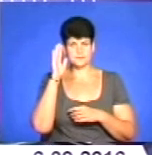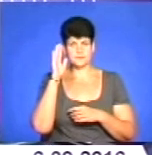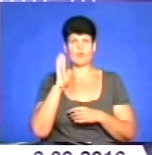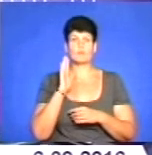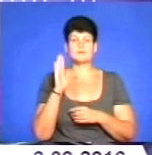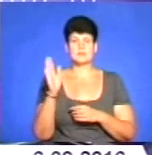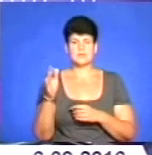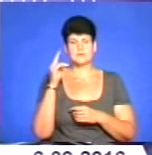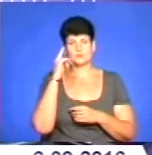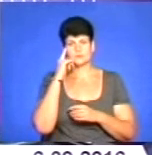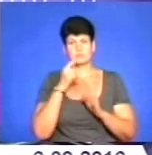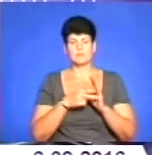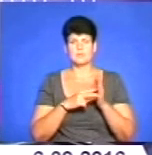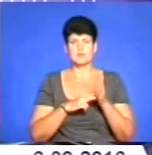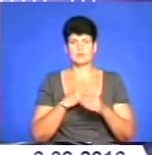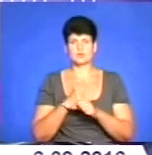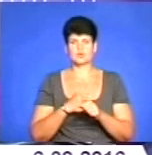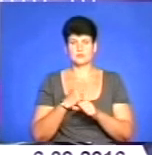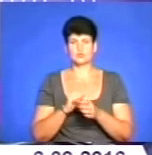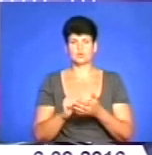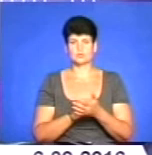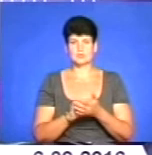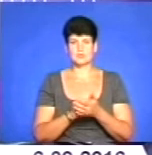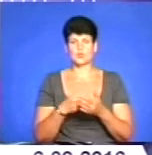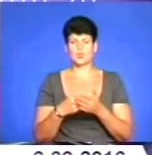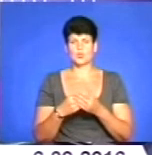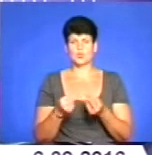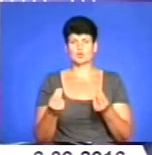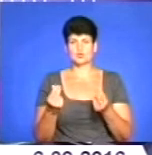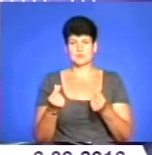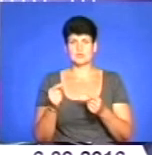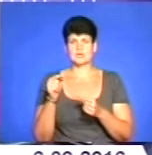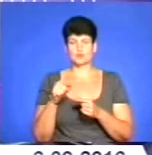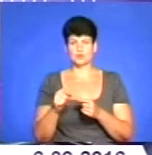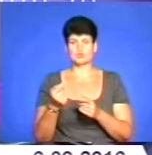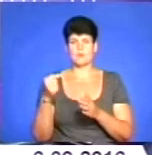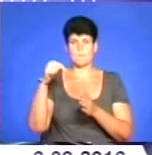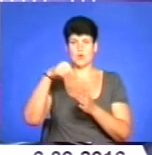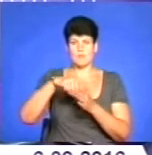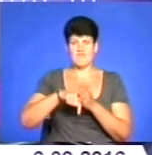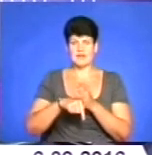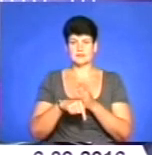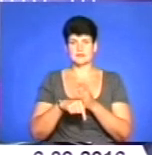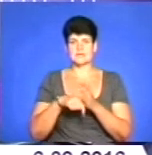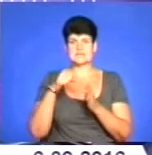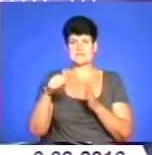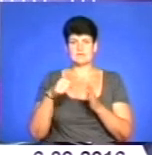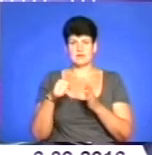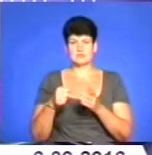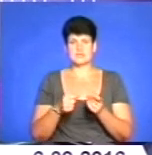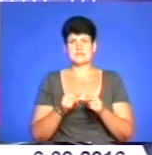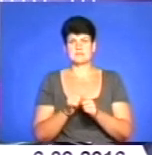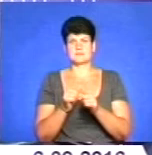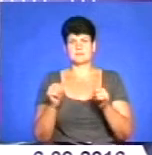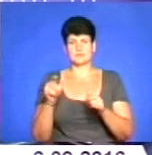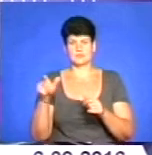продумується план та розробляється документація кошторисна для того, щоб пробивати артезіанську скважину і постачати село водою.